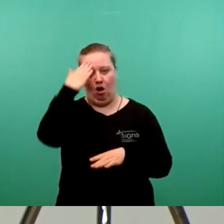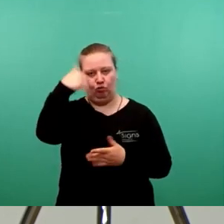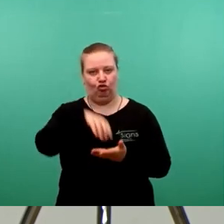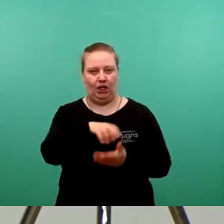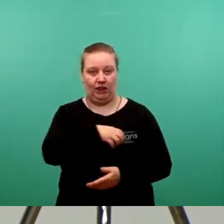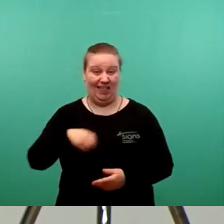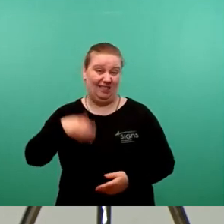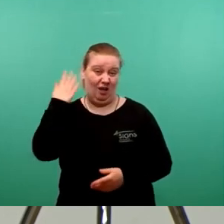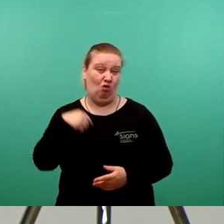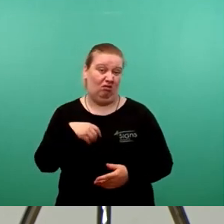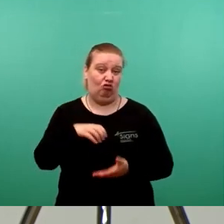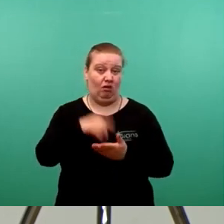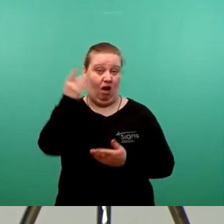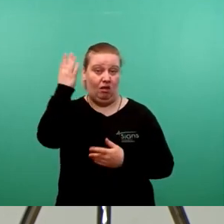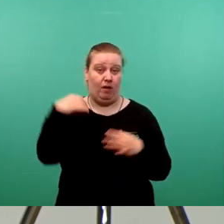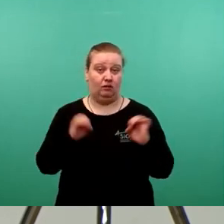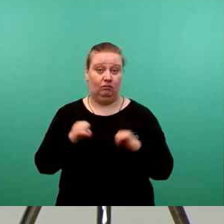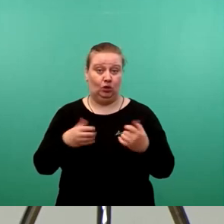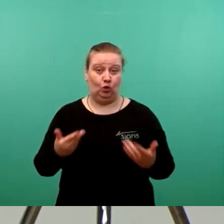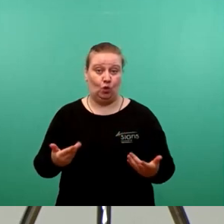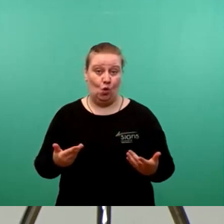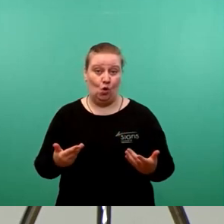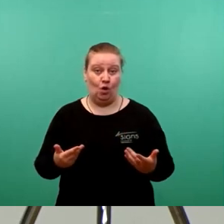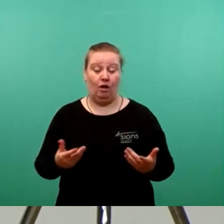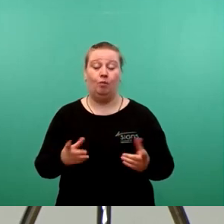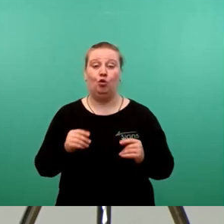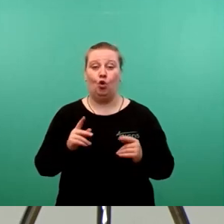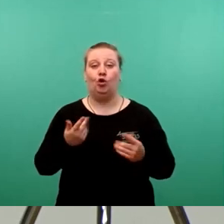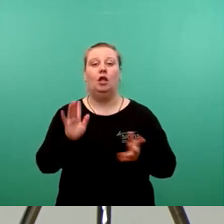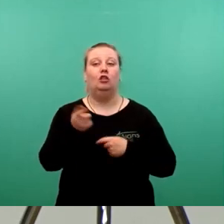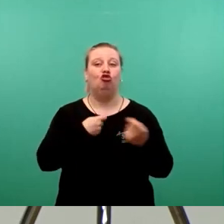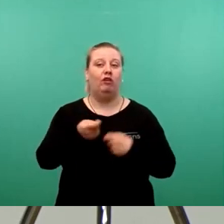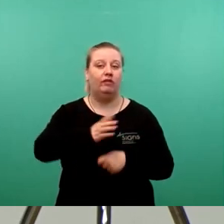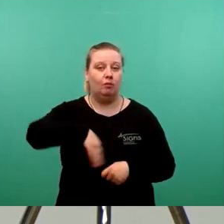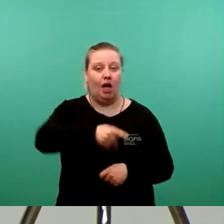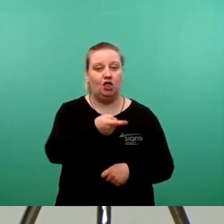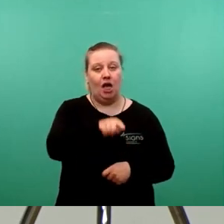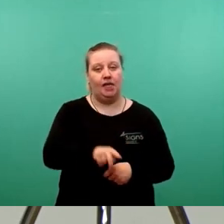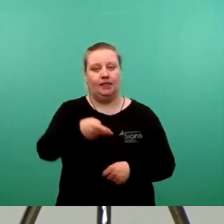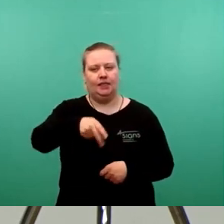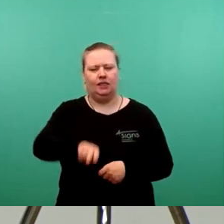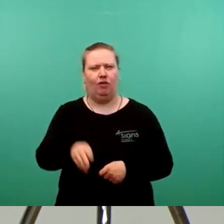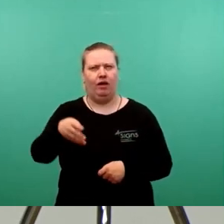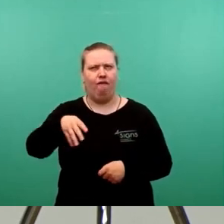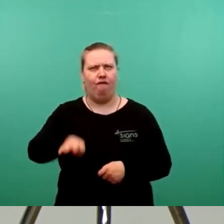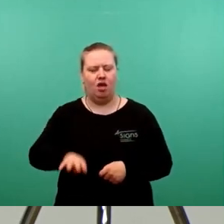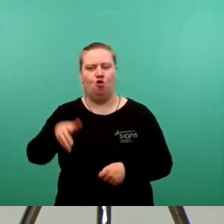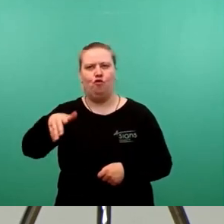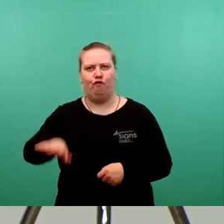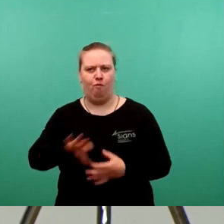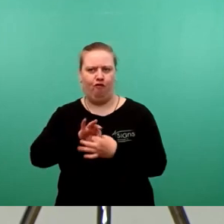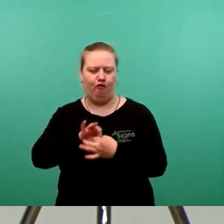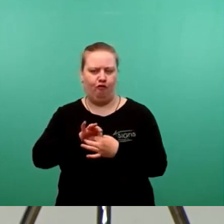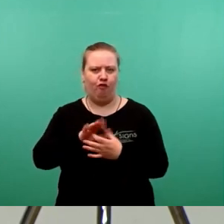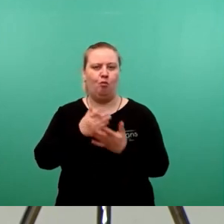auch somit beschlossen hat. Das sind ja Geschäftsbereiche 1, 2, 4 und 5 betroffen, wo also